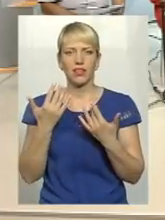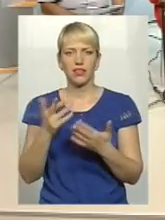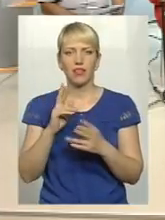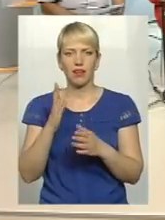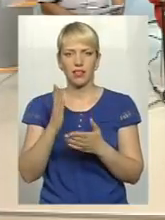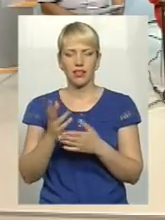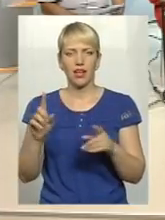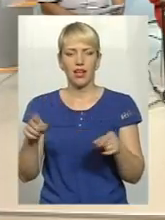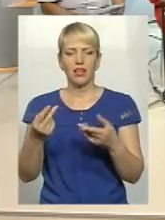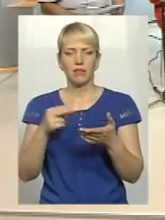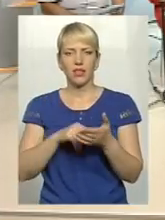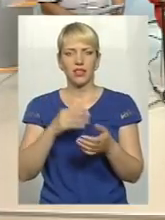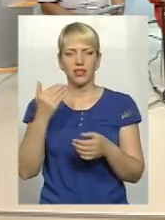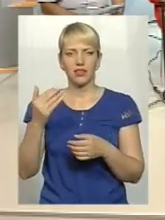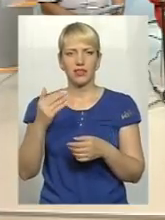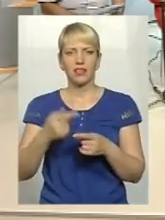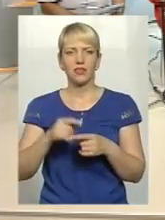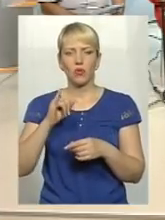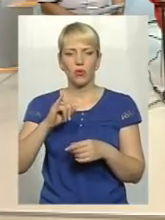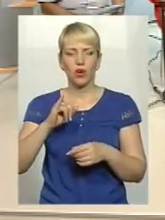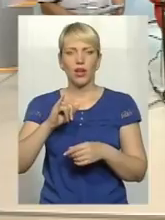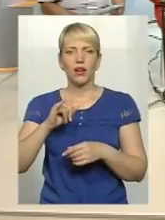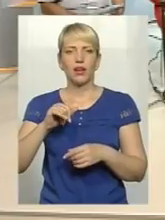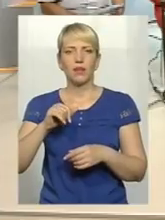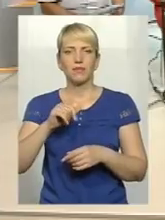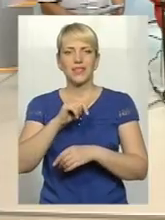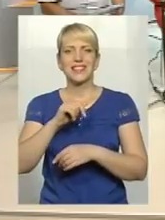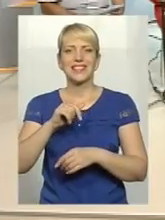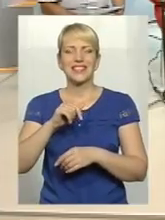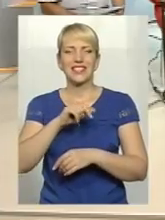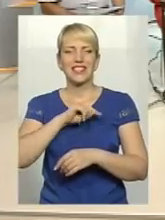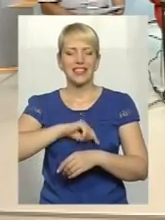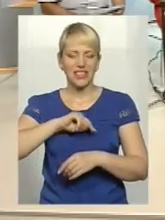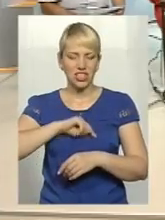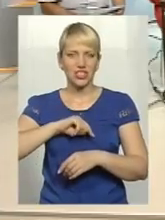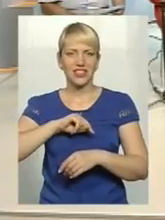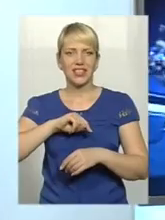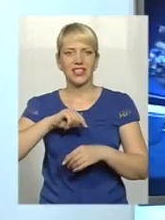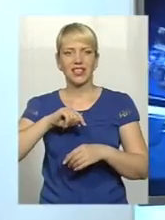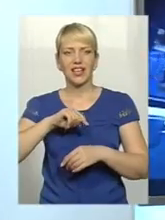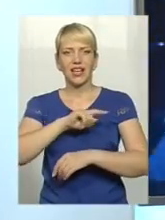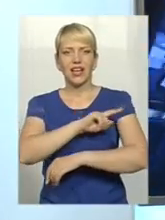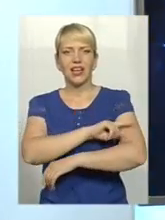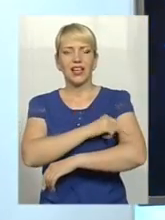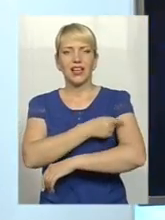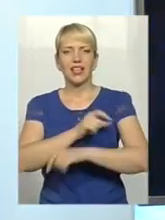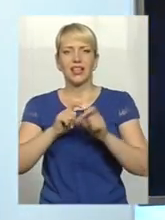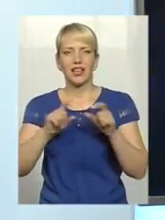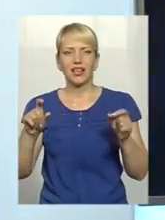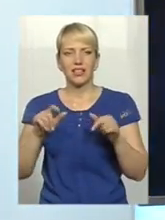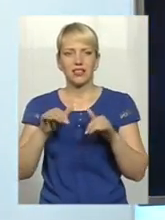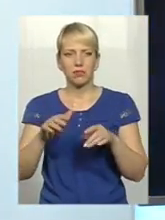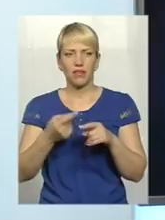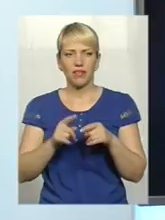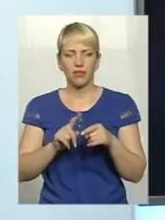їхній в Нинівській обласно-театричній лікарні, і ще я хотіла деякі уточнення внести. Справа в тому, що